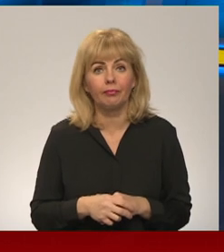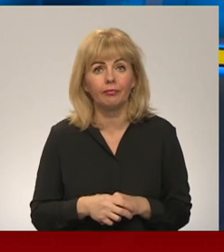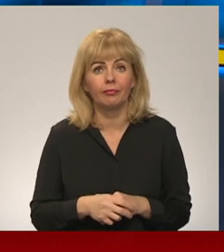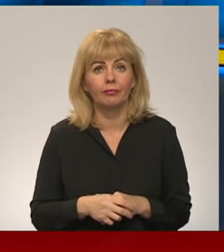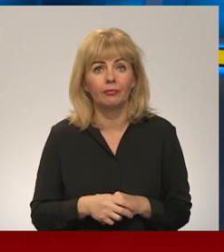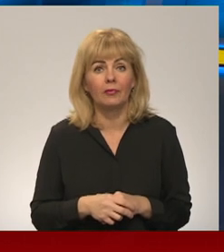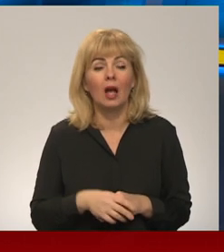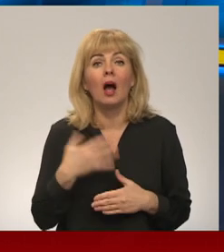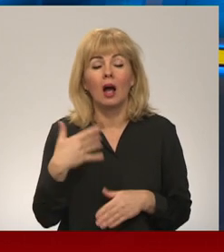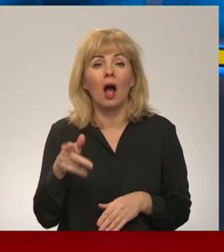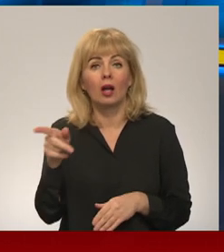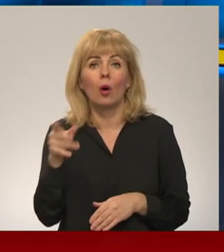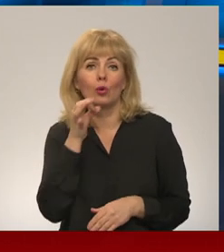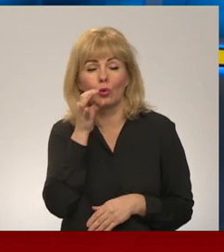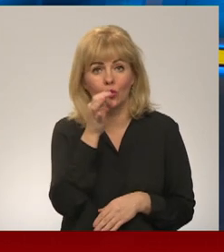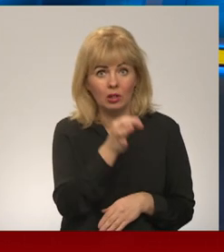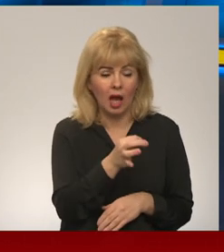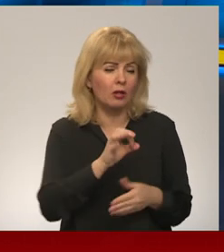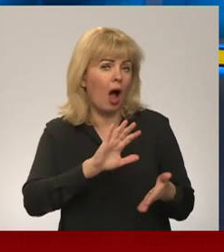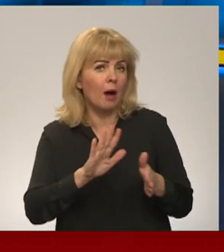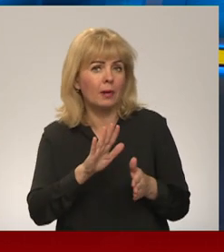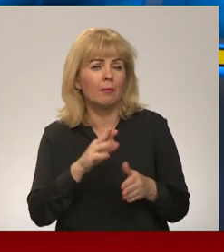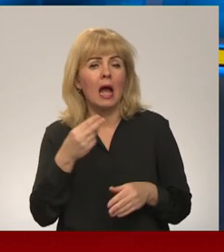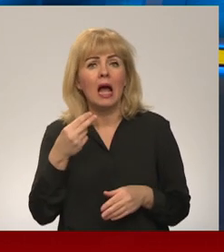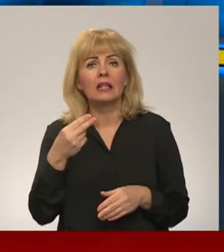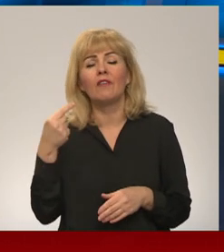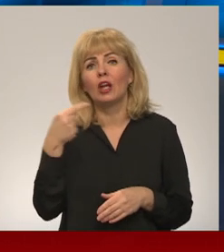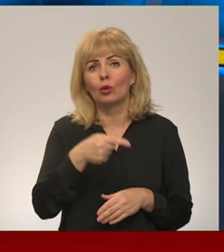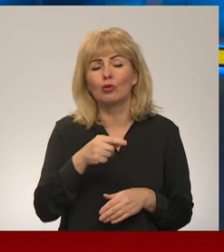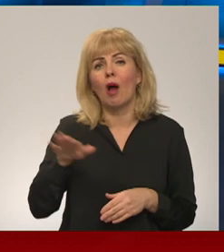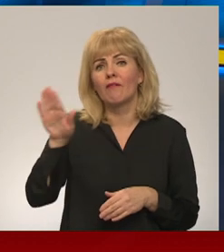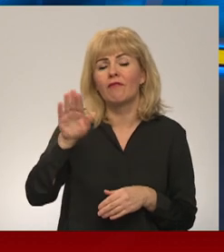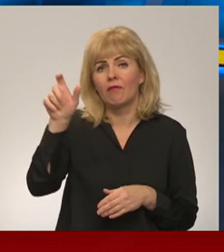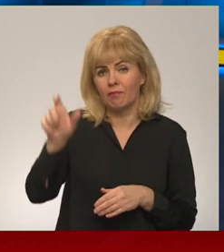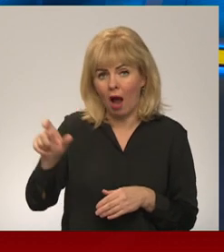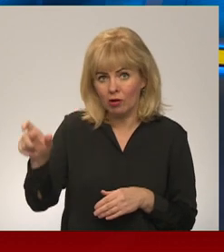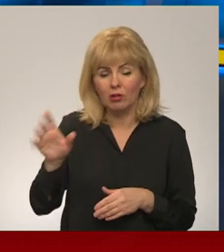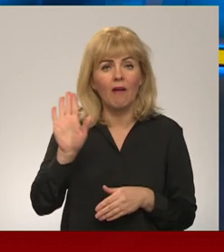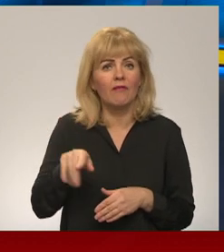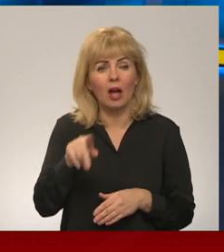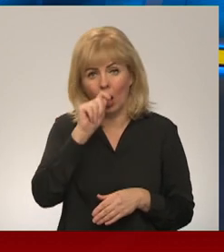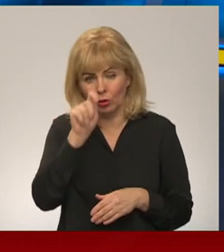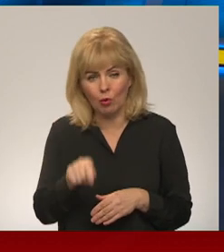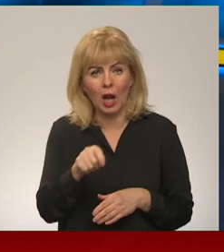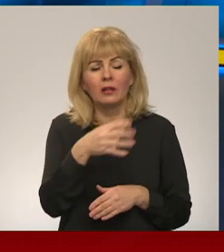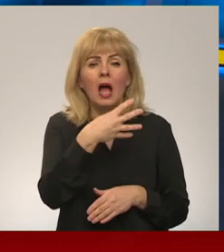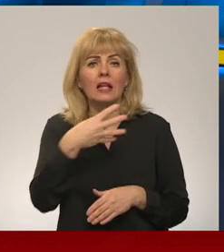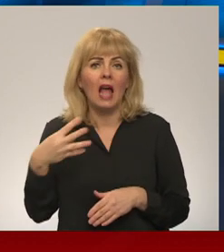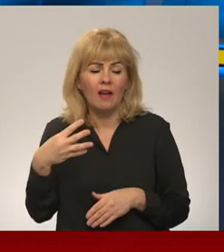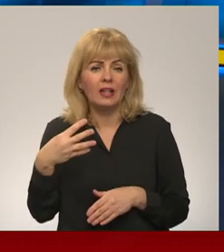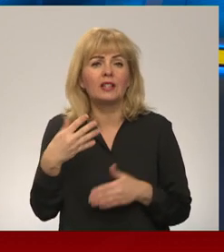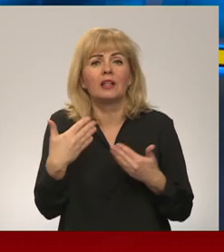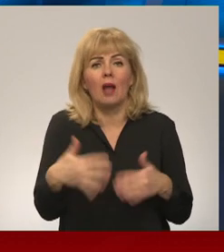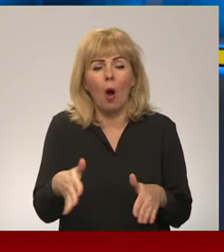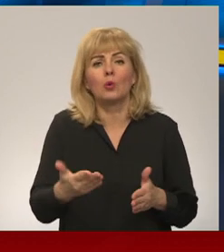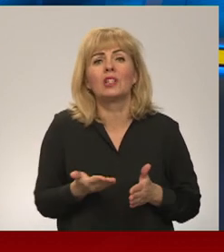Tātad, kā jūs minējāt, apmēram 2000 Latvijas valsts piederīgie varētu pat labāk būt Ukrainā. 900 tur ir tādi, kas dzīvo